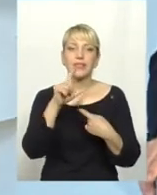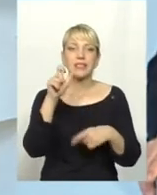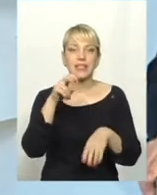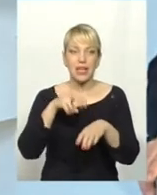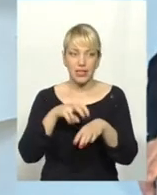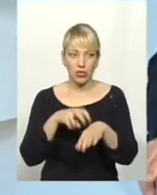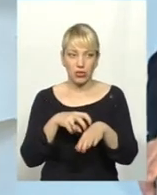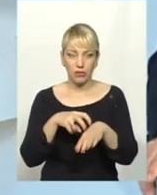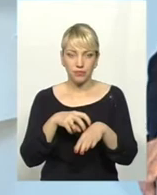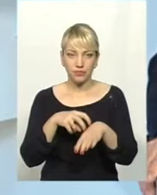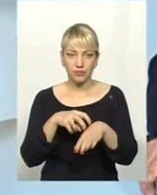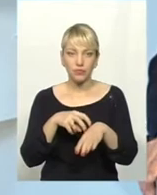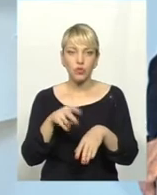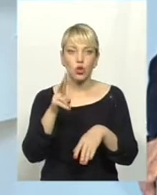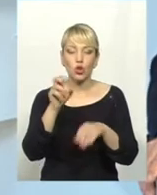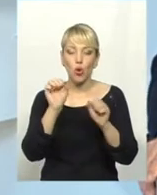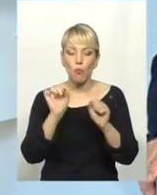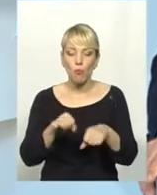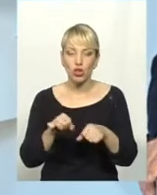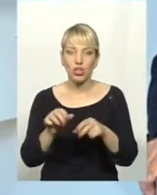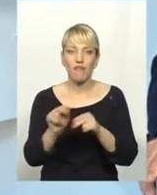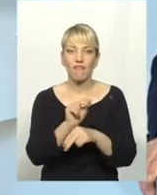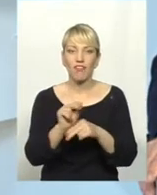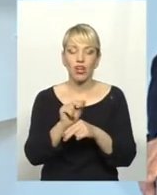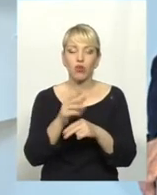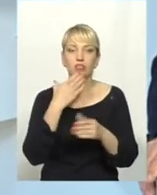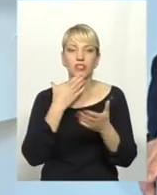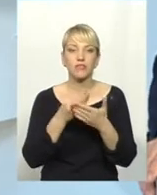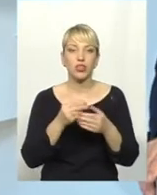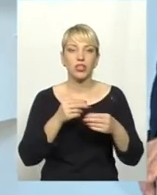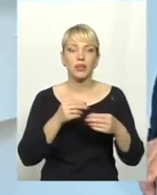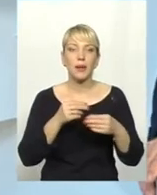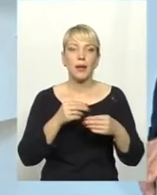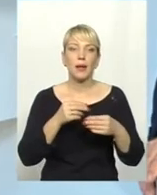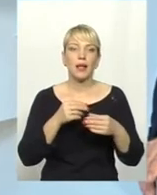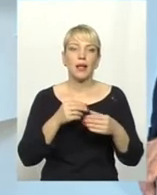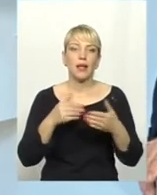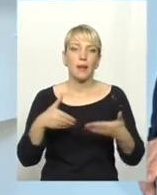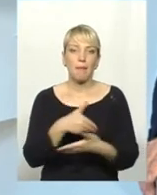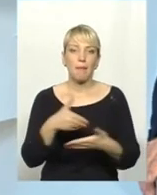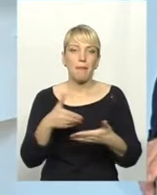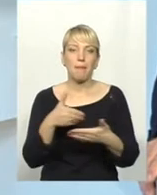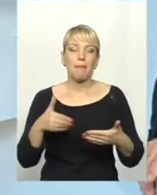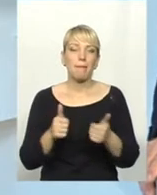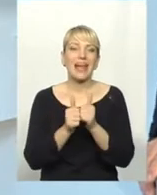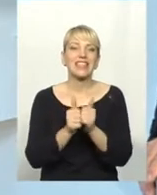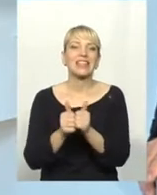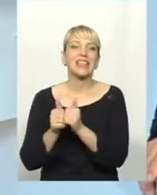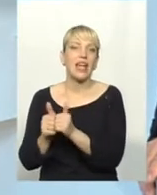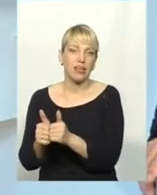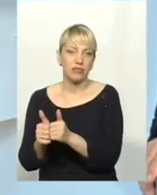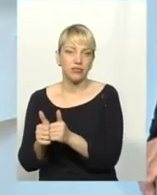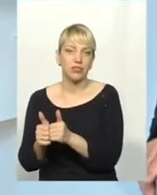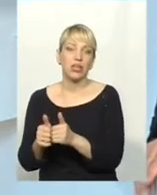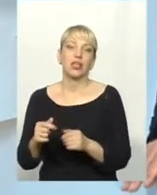санувати, також вилікувати своїх статевих партнерів. От я спілкуюсь з лікарем, окрема спеціальності,